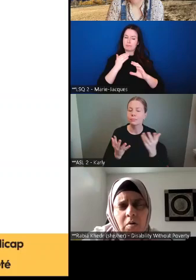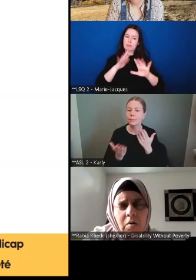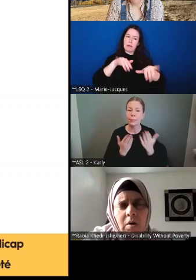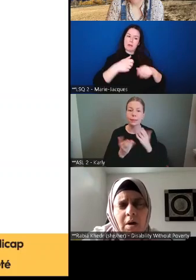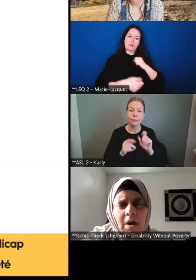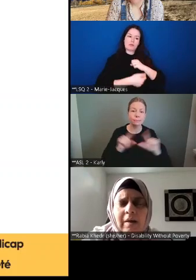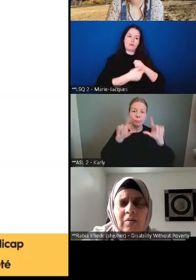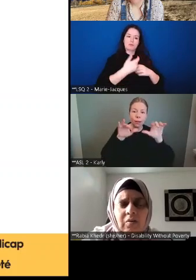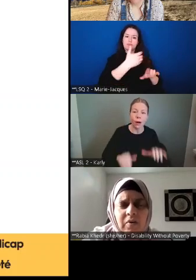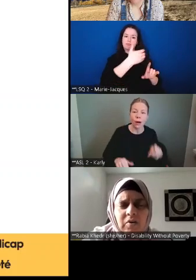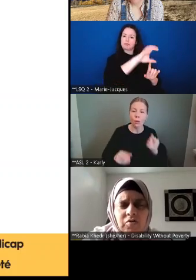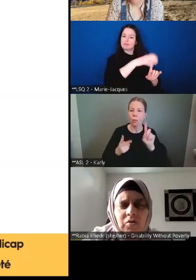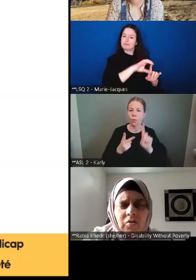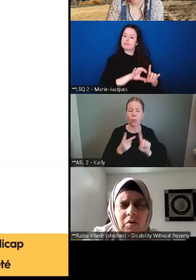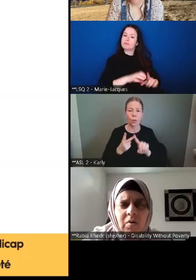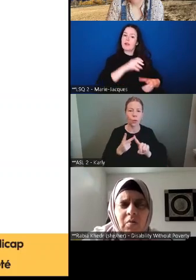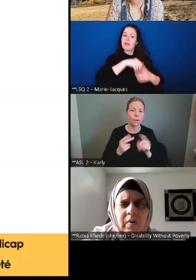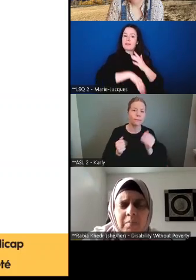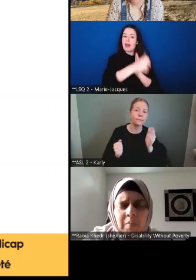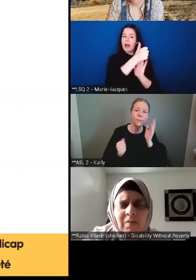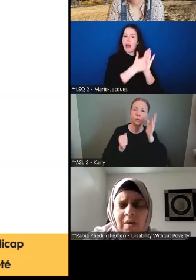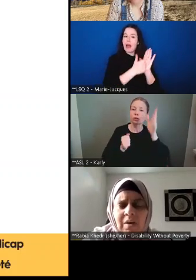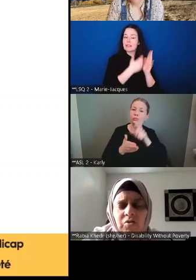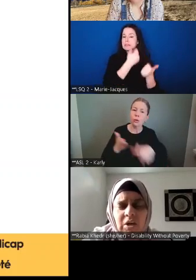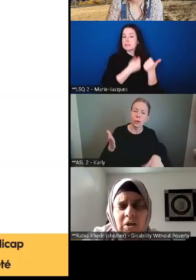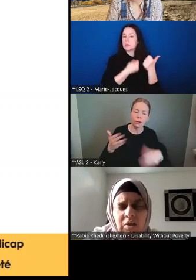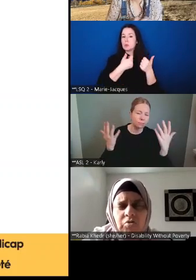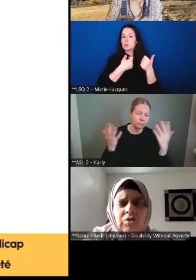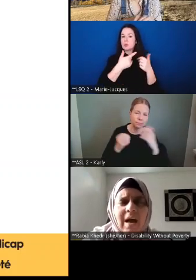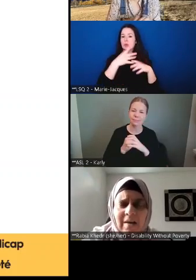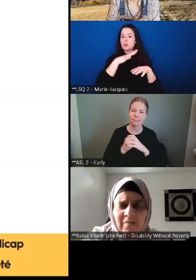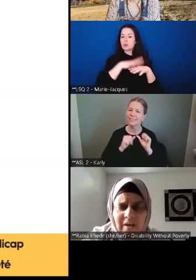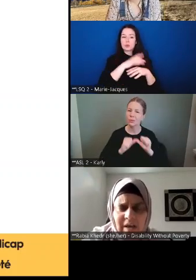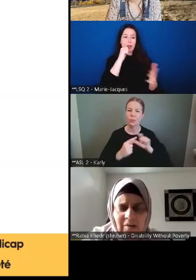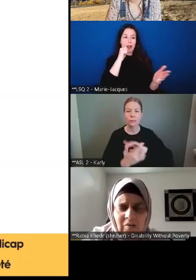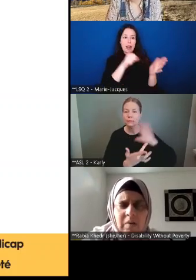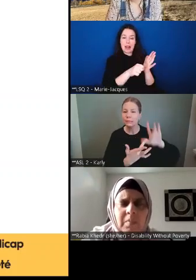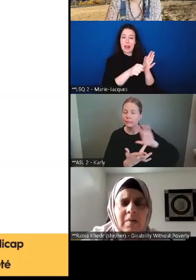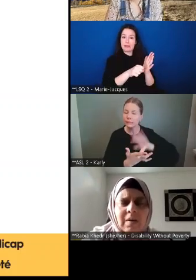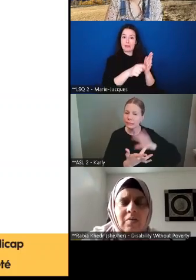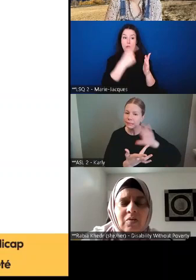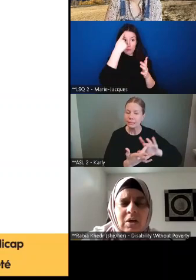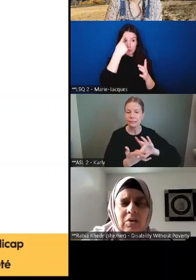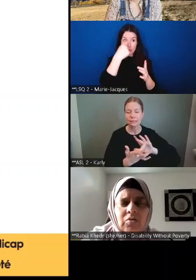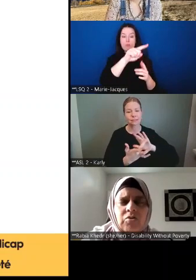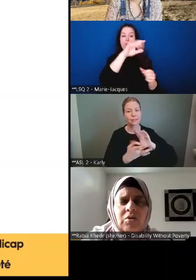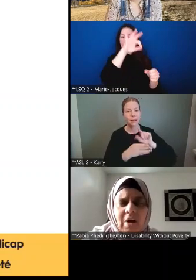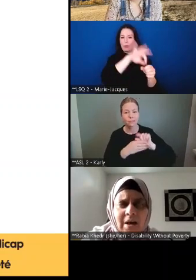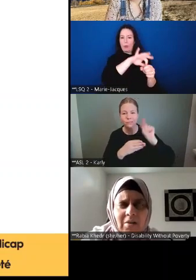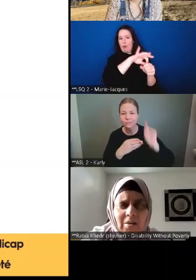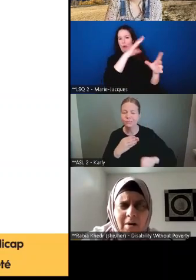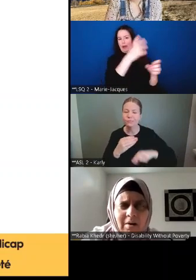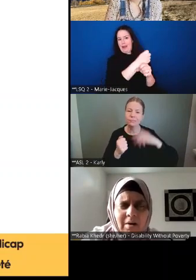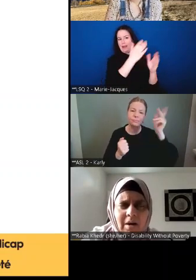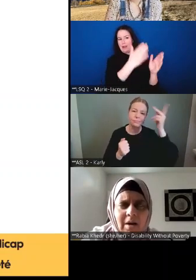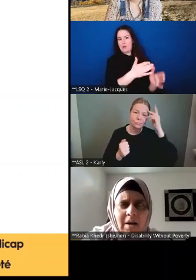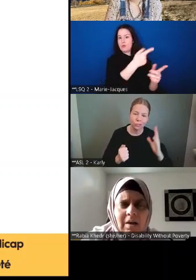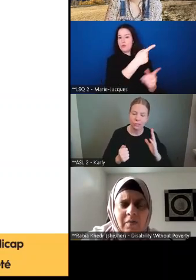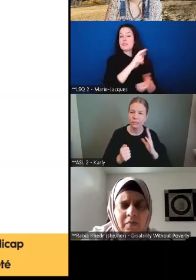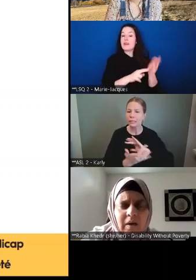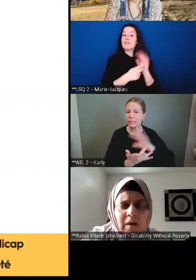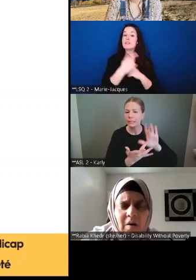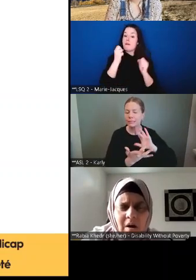billet d'un article ou de lettres aux élus. Nous devons continuer à